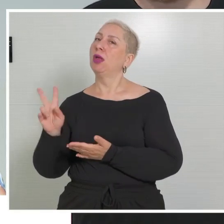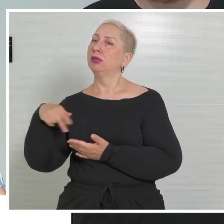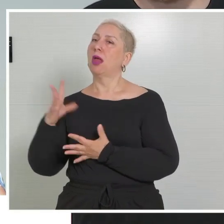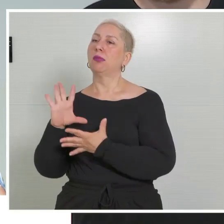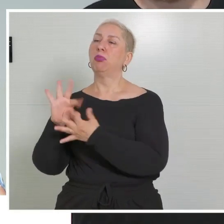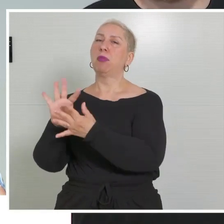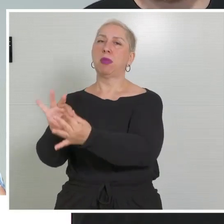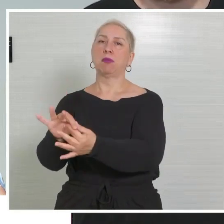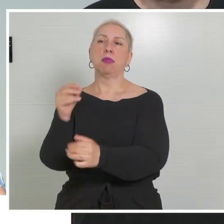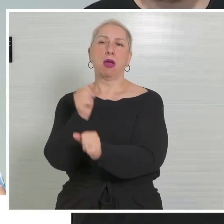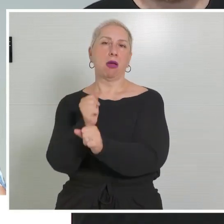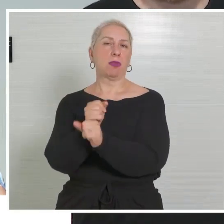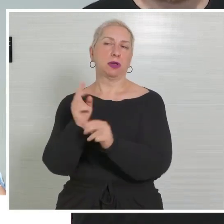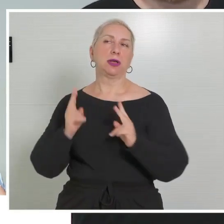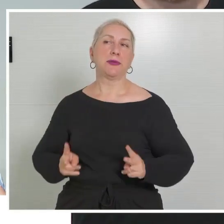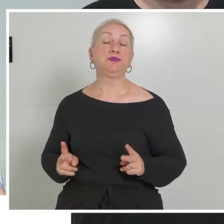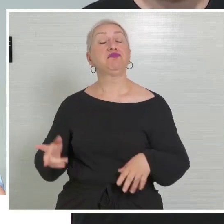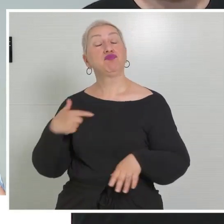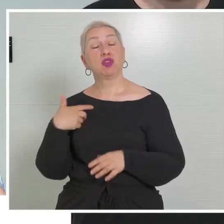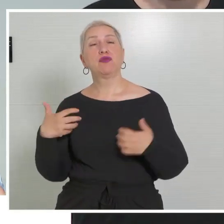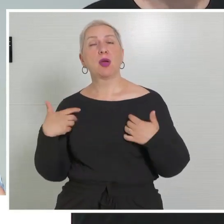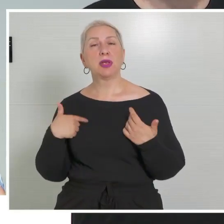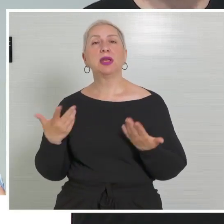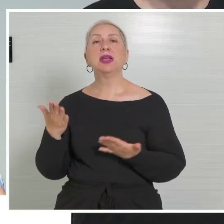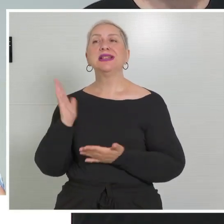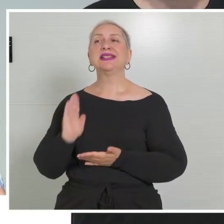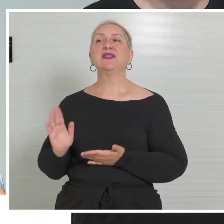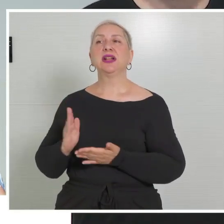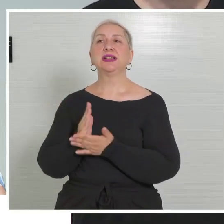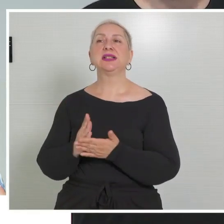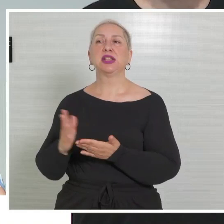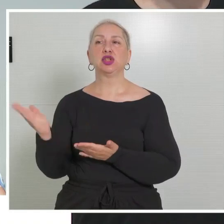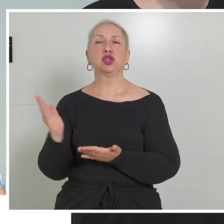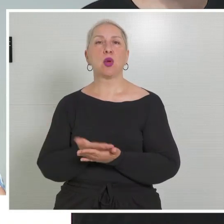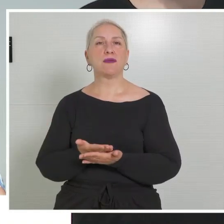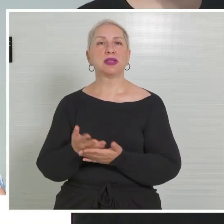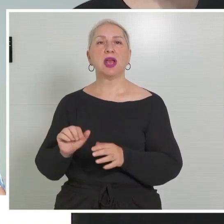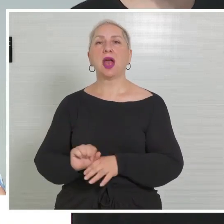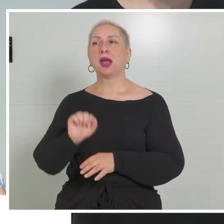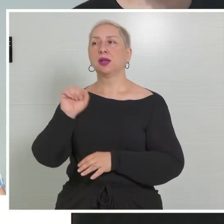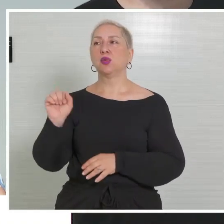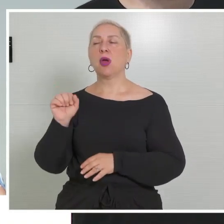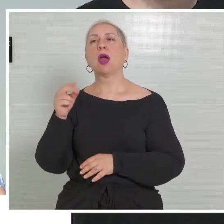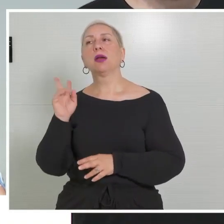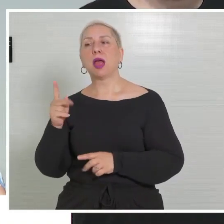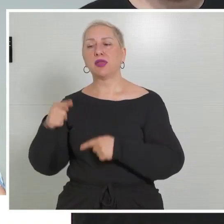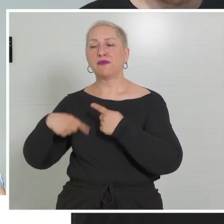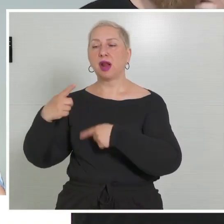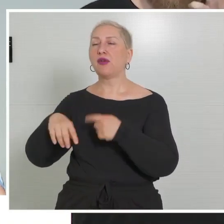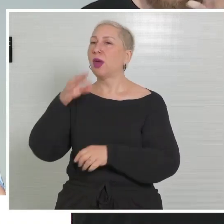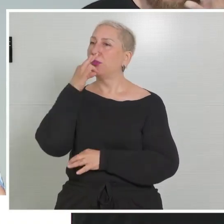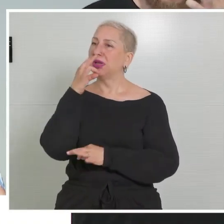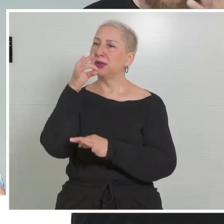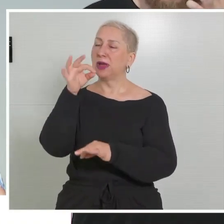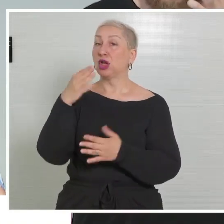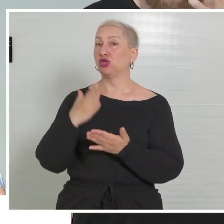freut mir, dass wir gemeinsam mit der Zivildienst-Serviceagentur die Voraussetzungen laufend besser machen können. Ich habe es bereits betont,